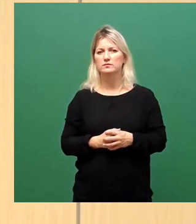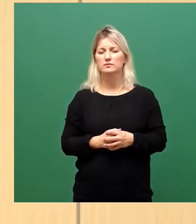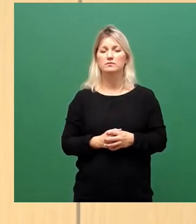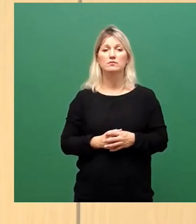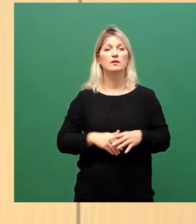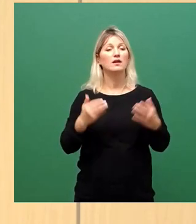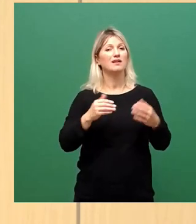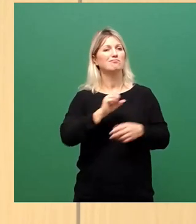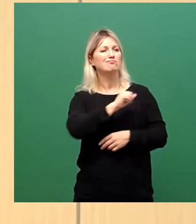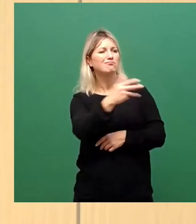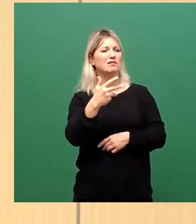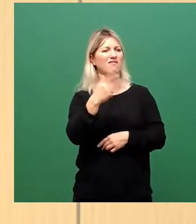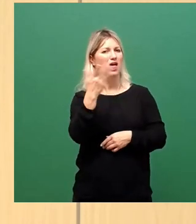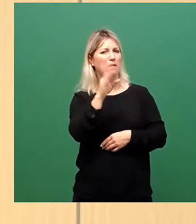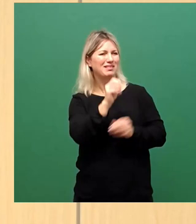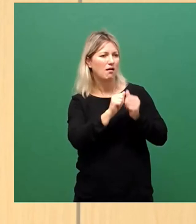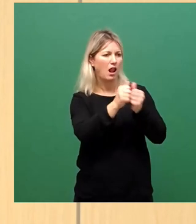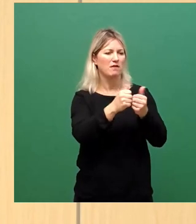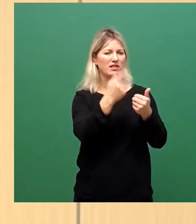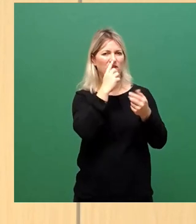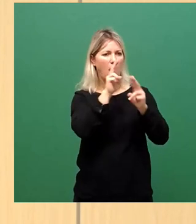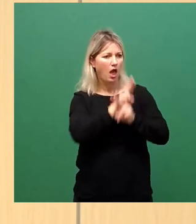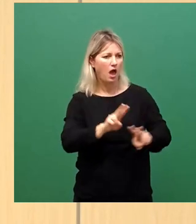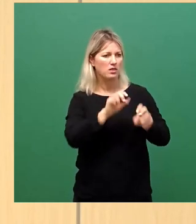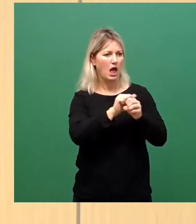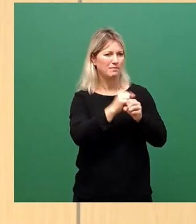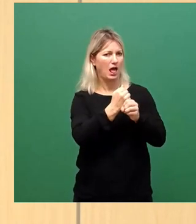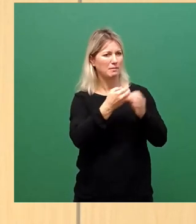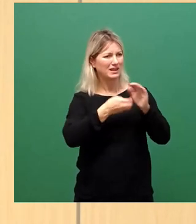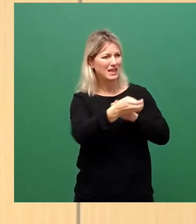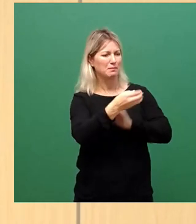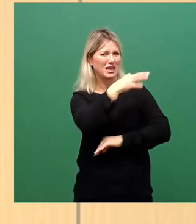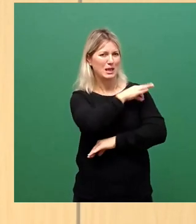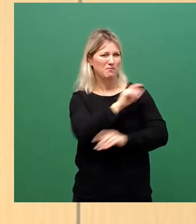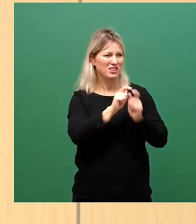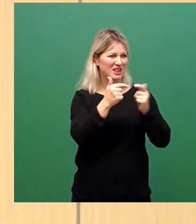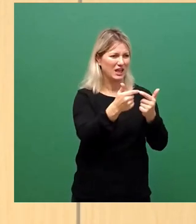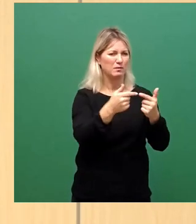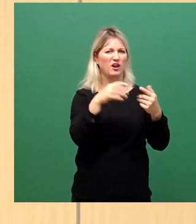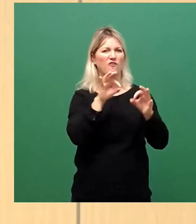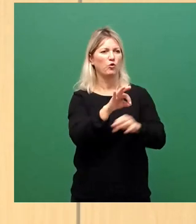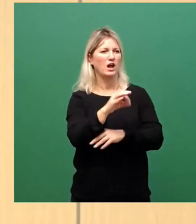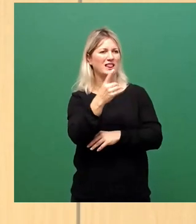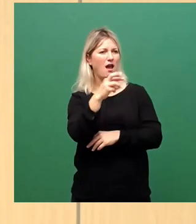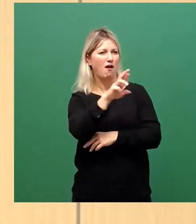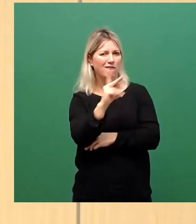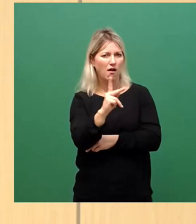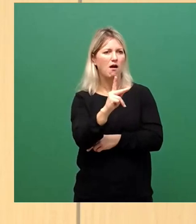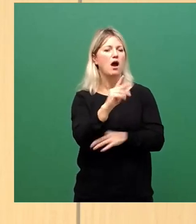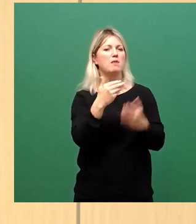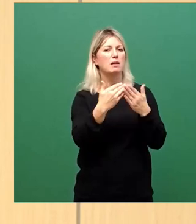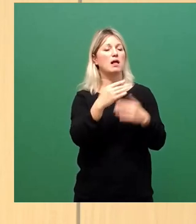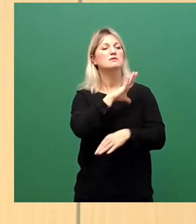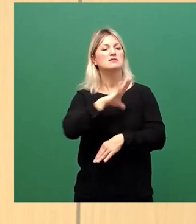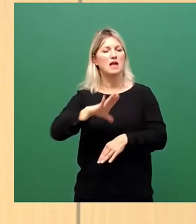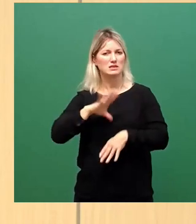Mithelfer in Impfteams, im DHK und so, ist jetzt schon vom Sächsischen Ministerium für Soziales gestartet